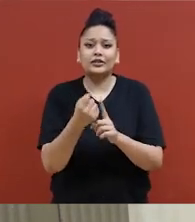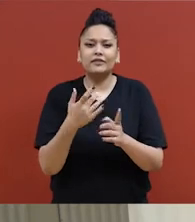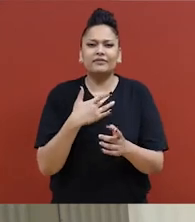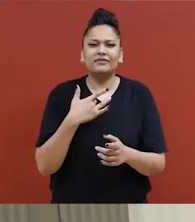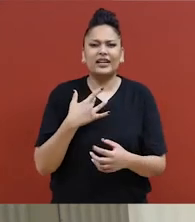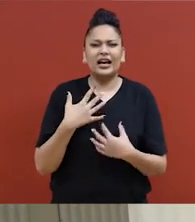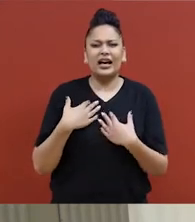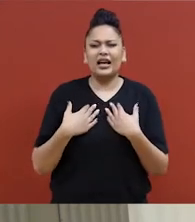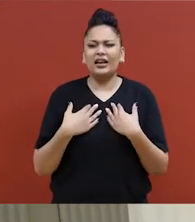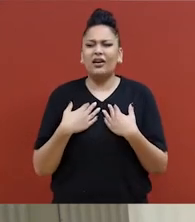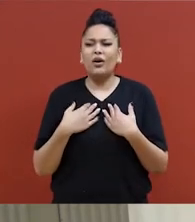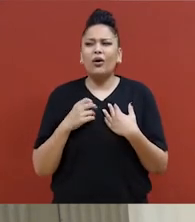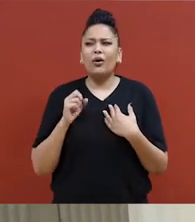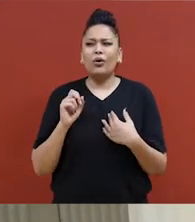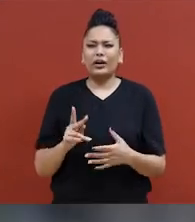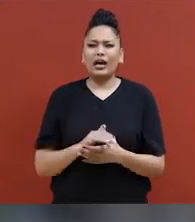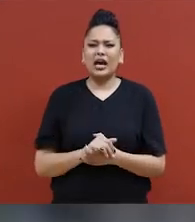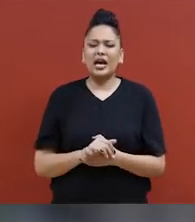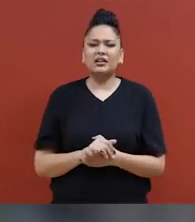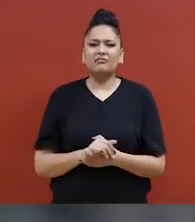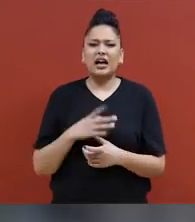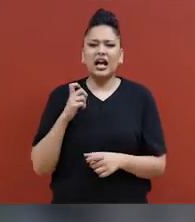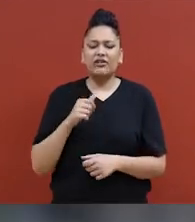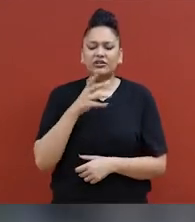si j'avais juste besoin de passer par là.